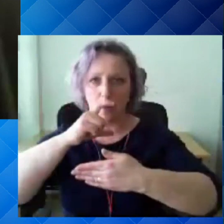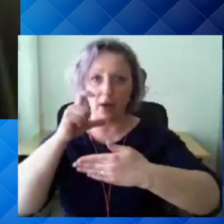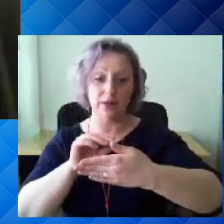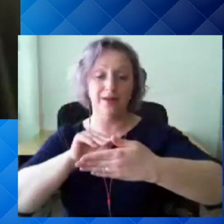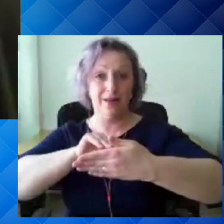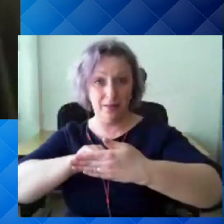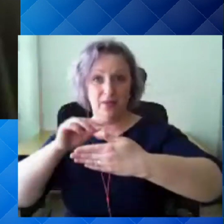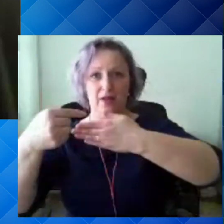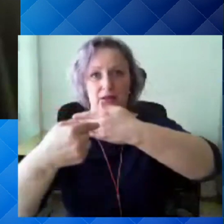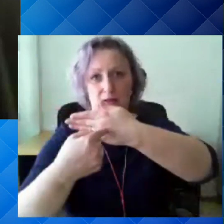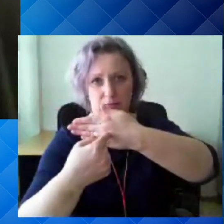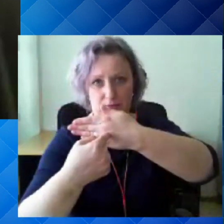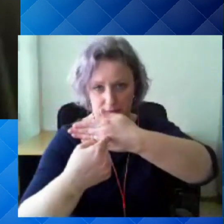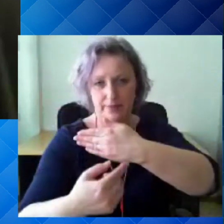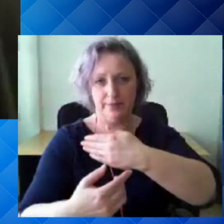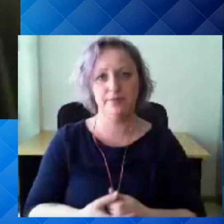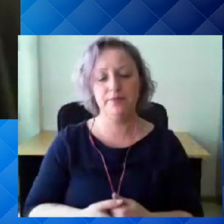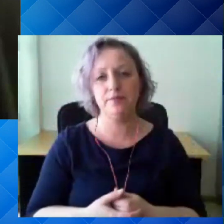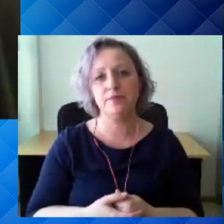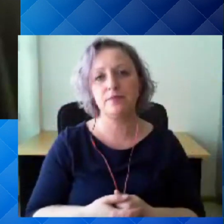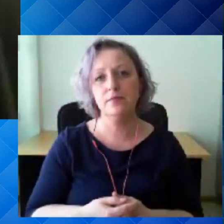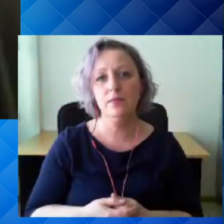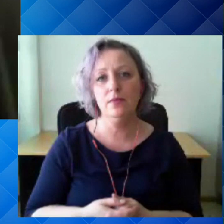panna välispindada vastu.